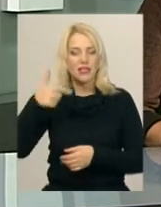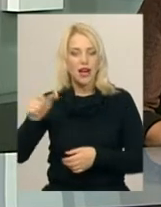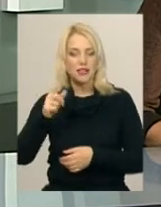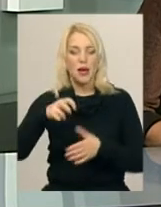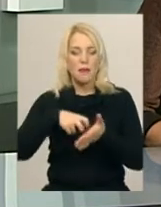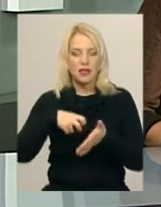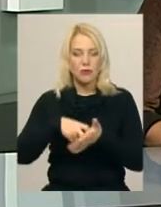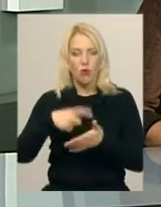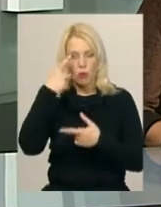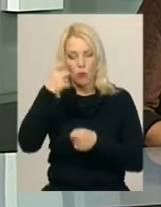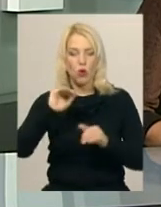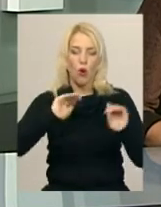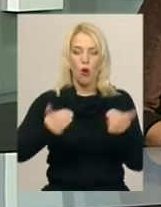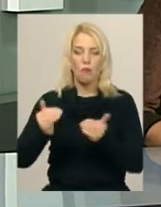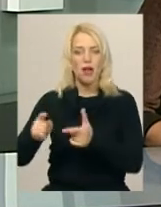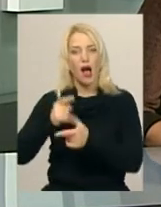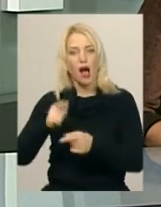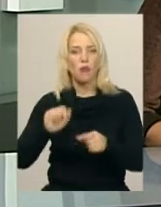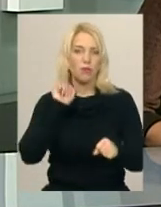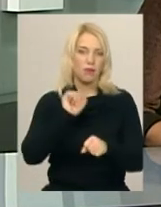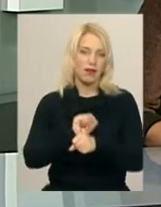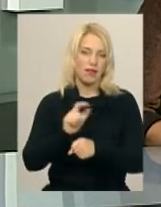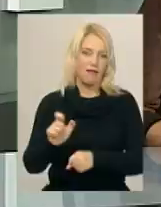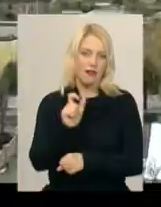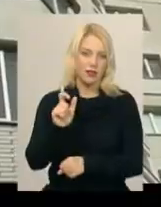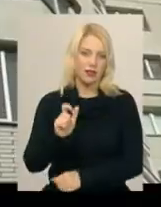повідомлення про обмеження або припинення подачі газу.